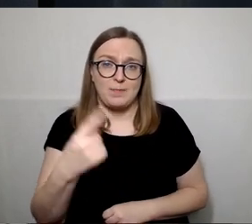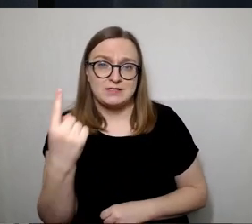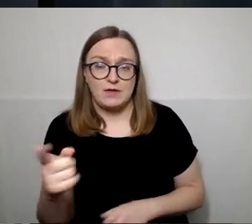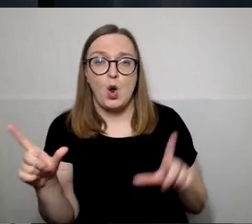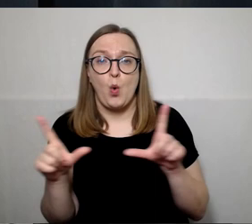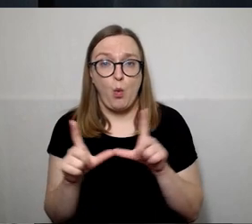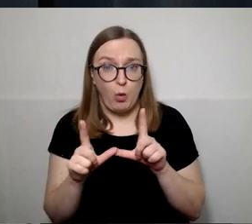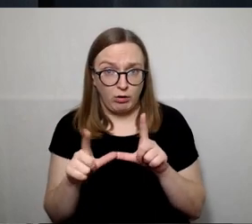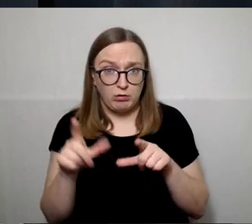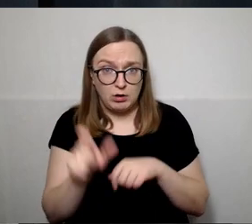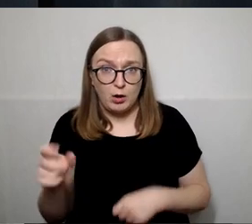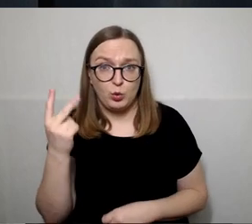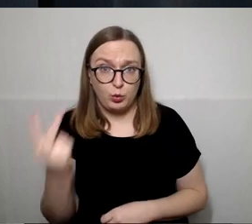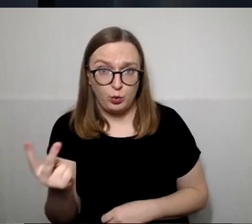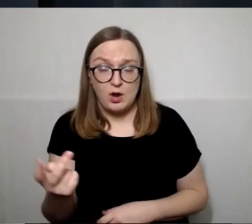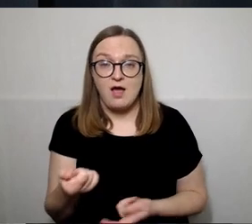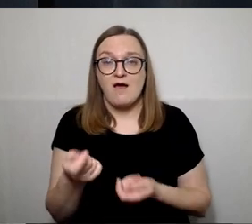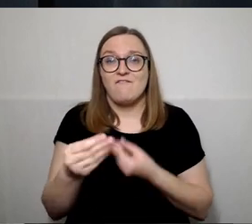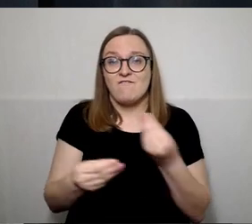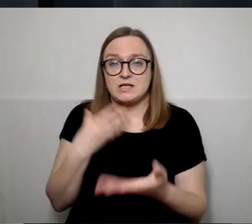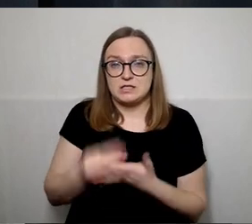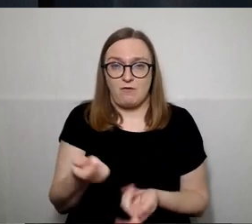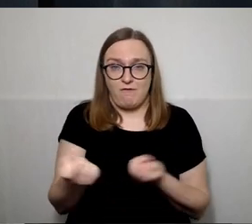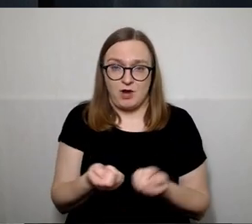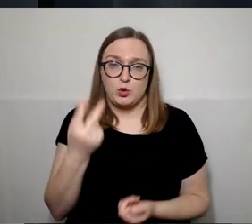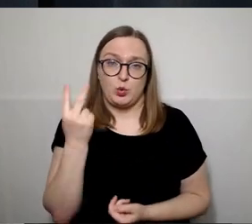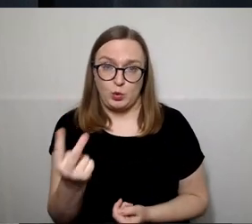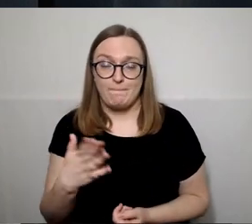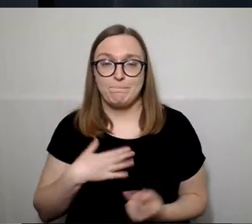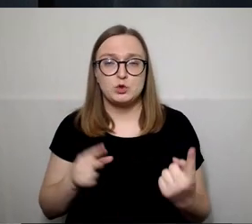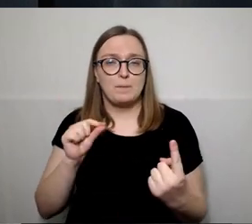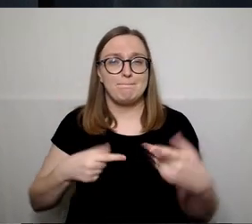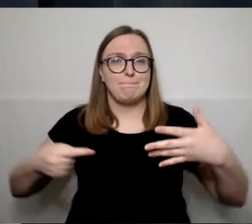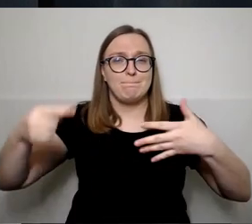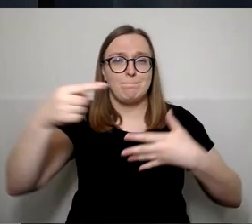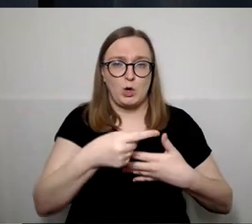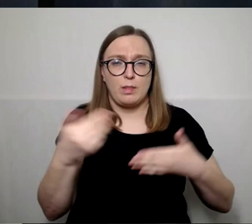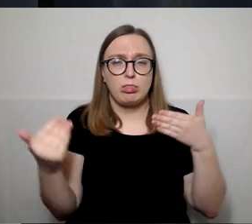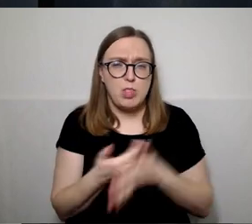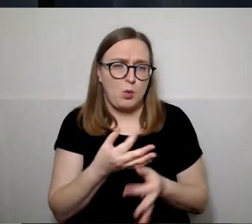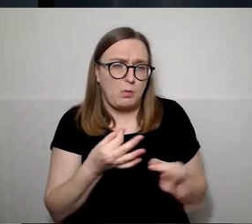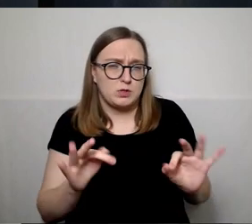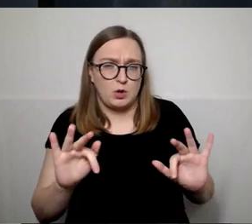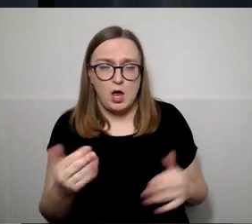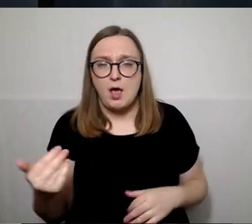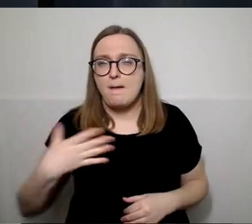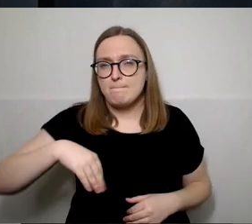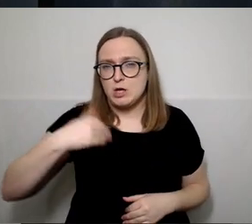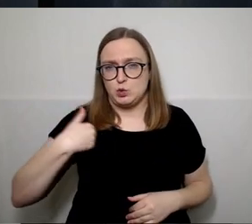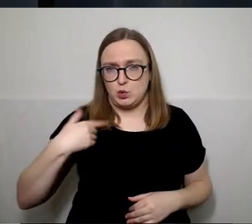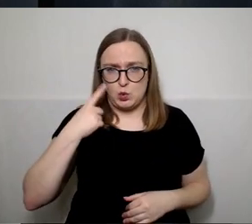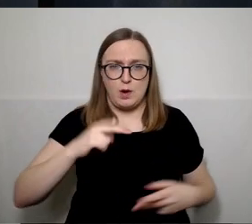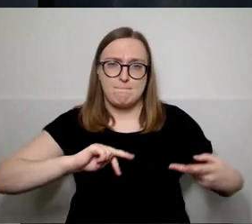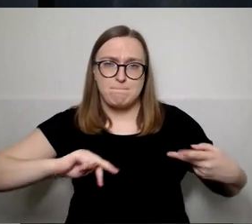2, vadovaujantis verslo į 2. Ir mūsų prioritėtai, kuo mes naujo, tai mes norime pokyčių ir turime